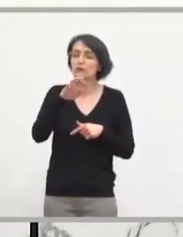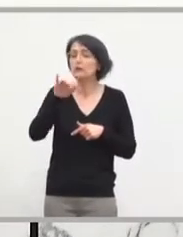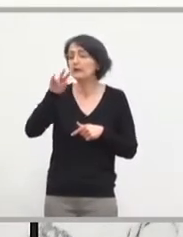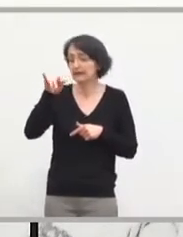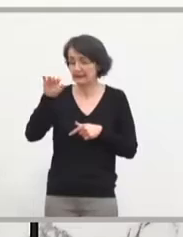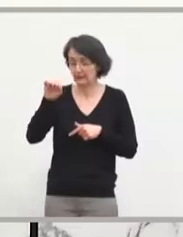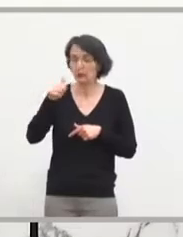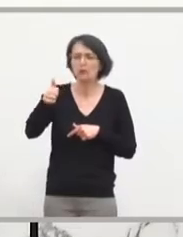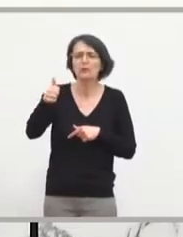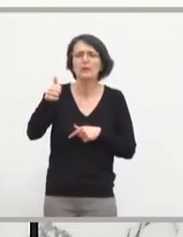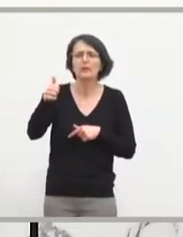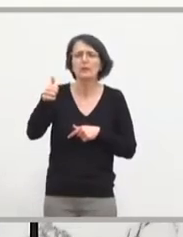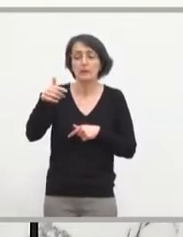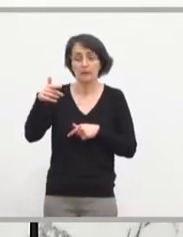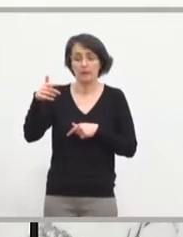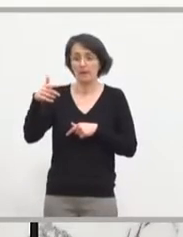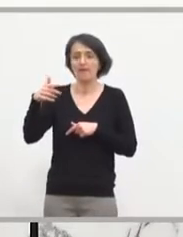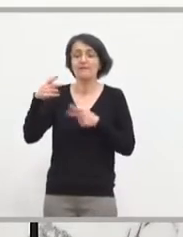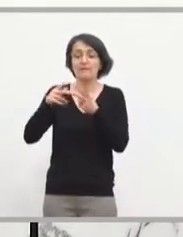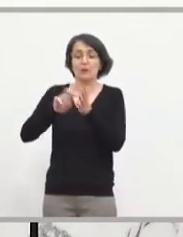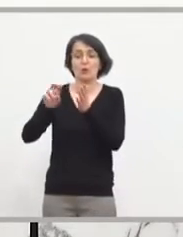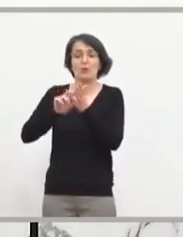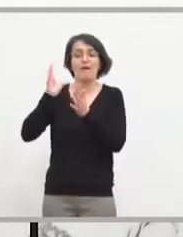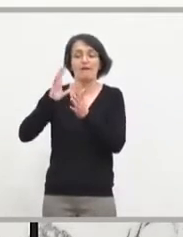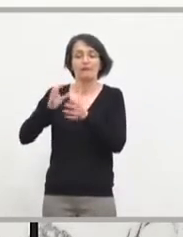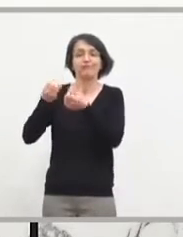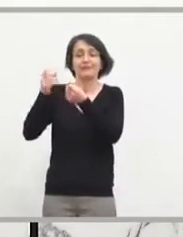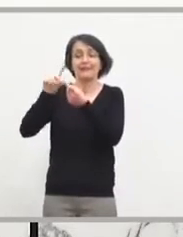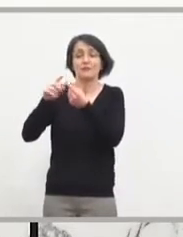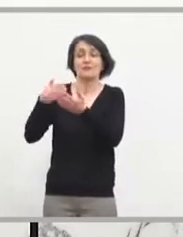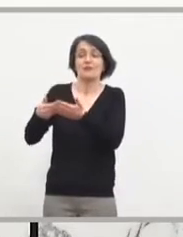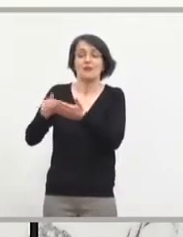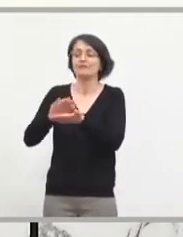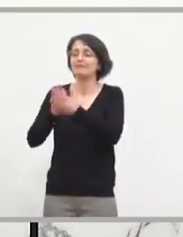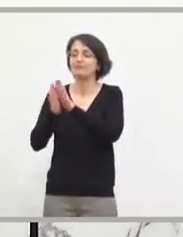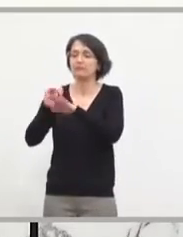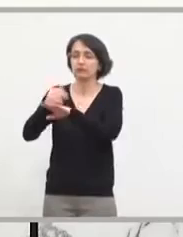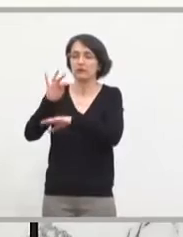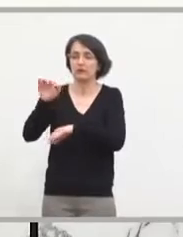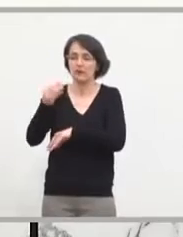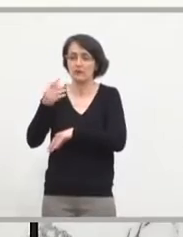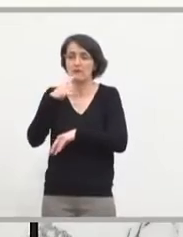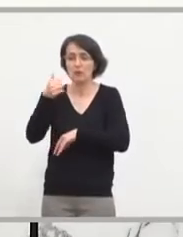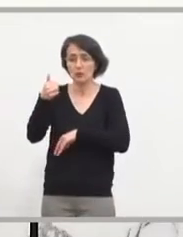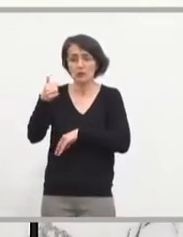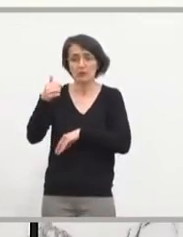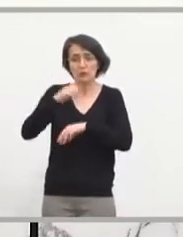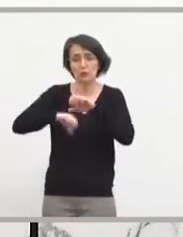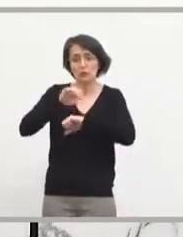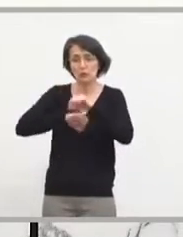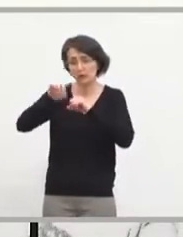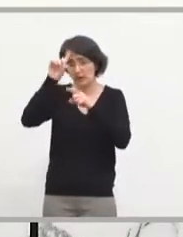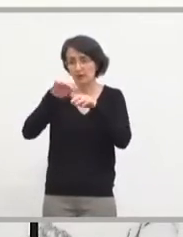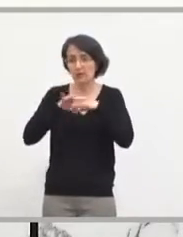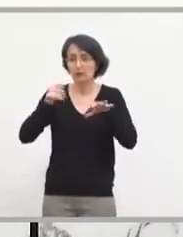dans ce domaine dans la ville de Grenoble et qui a eu en charge le positionnement du réseau de